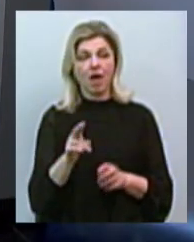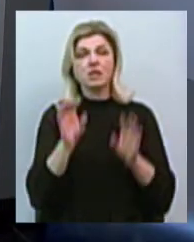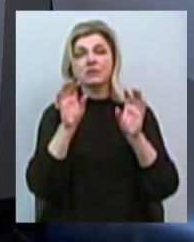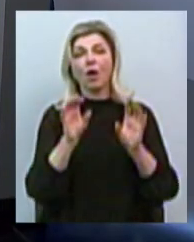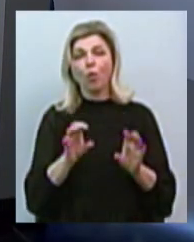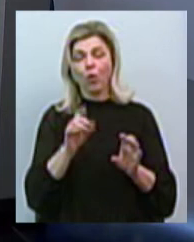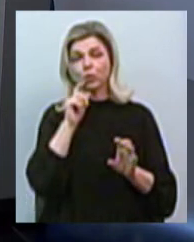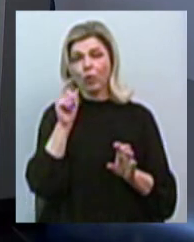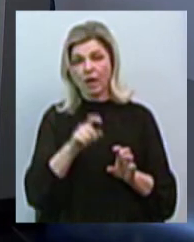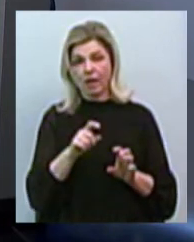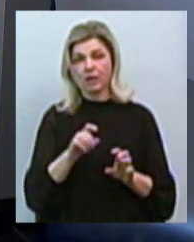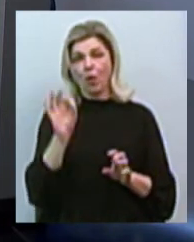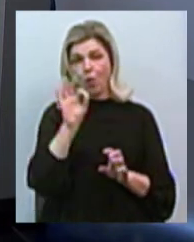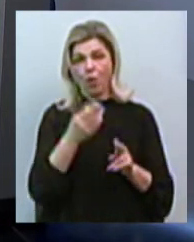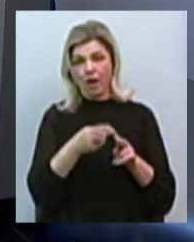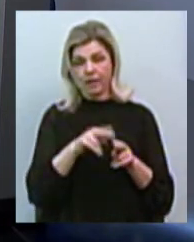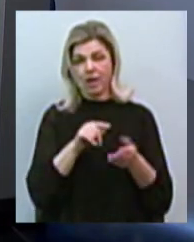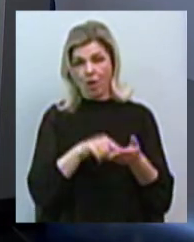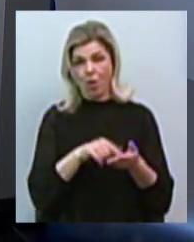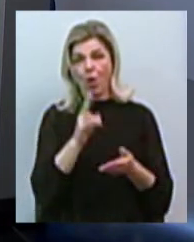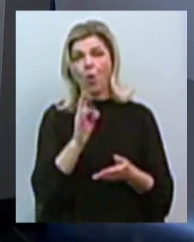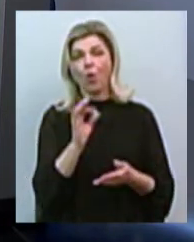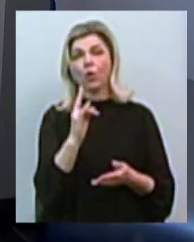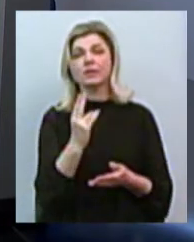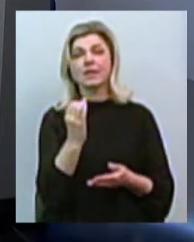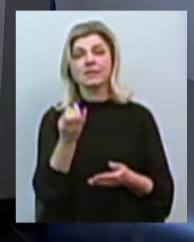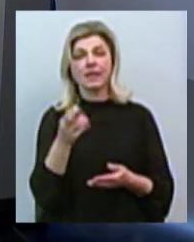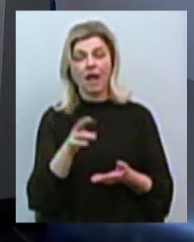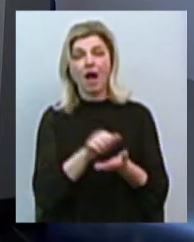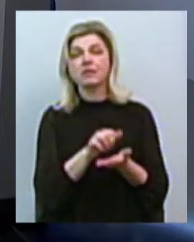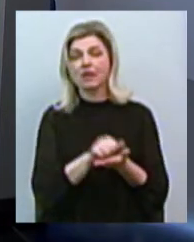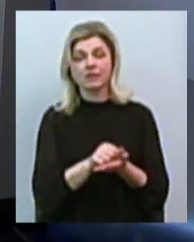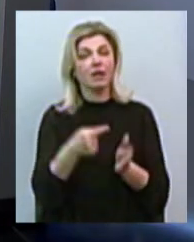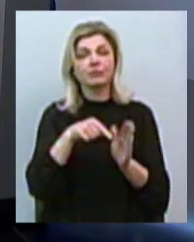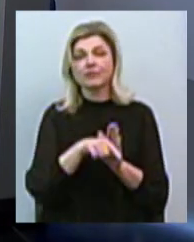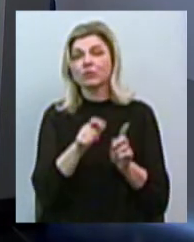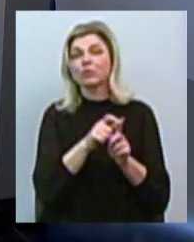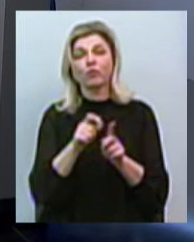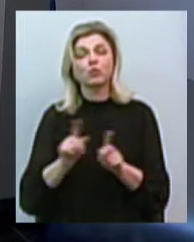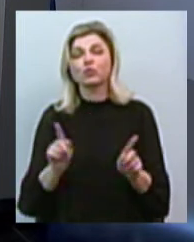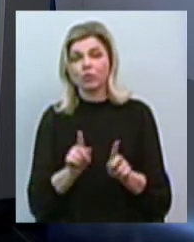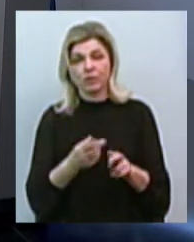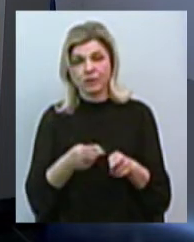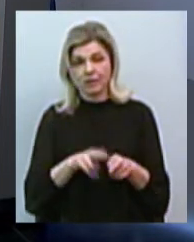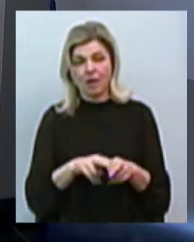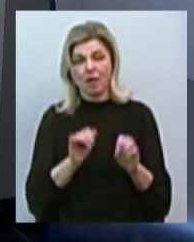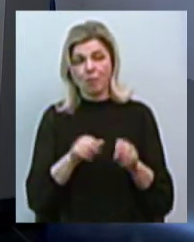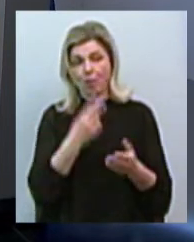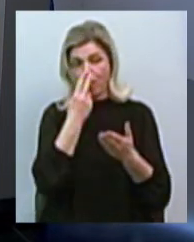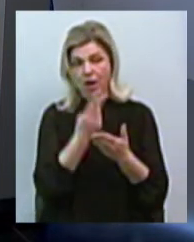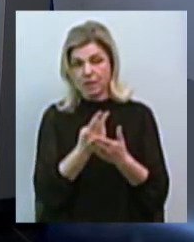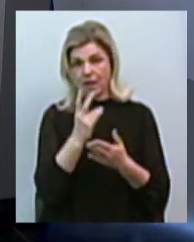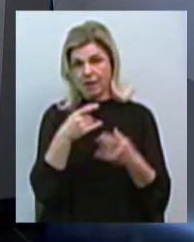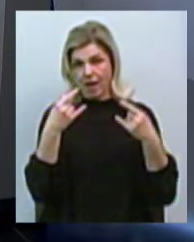України про концесії від 3 жовтня 2019 року. І можемо ілюструвати на екрані.